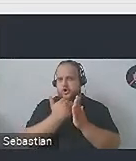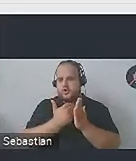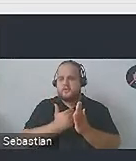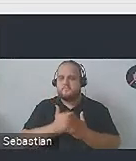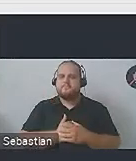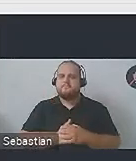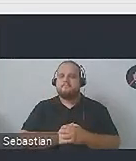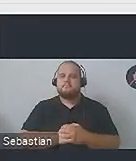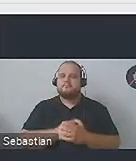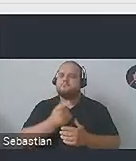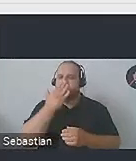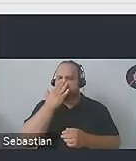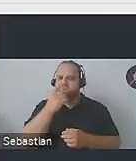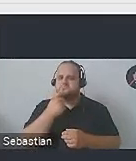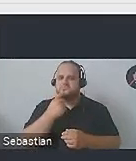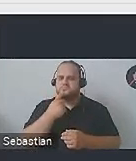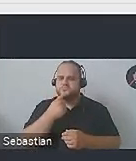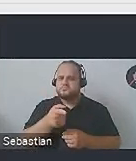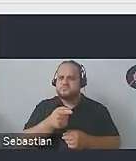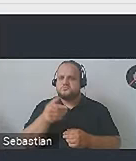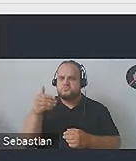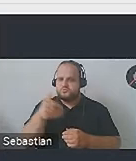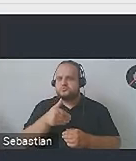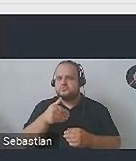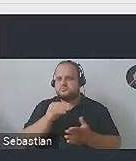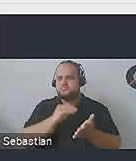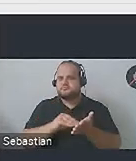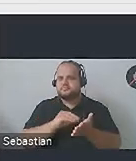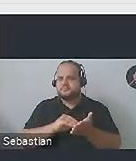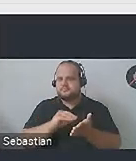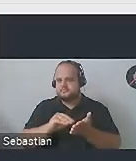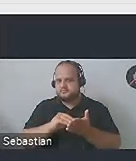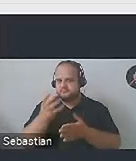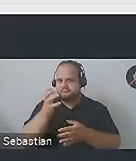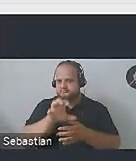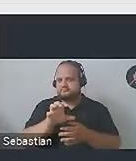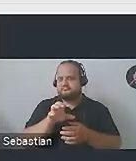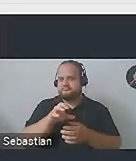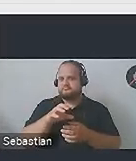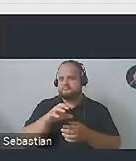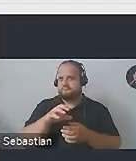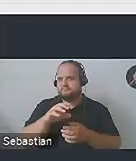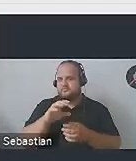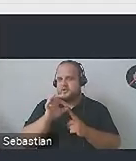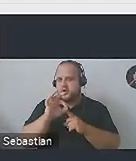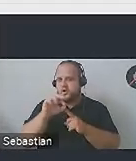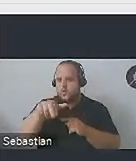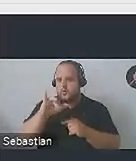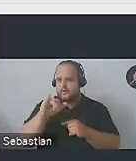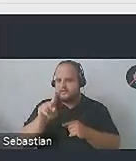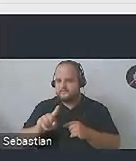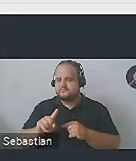pomocą którego możecie Państwo wykonywać takie malutkie quizy online. Ono się bardzo, bardzo przyjemnie sprawdza.